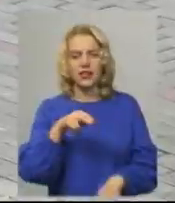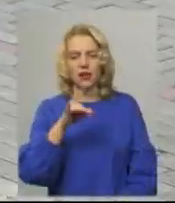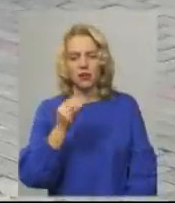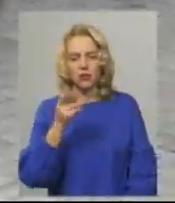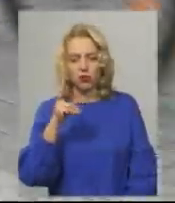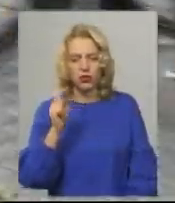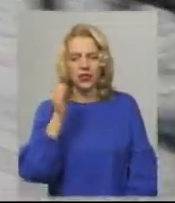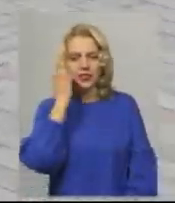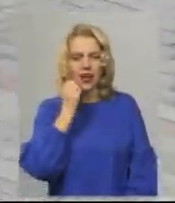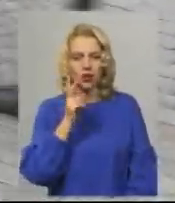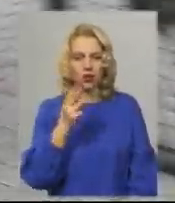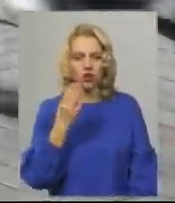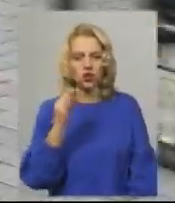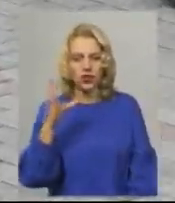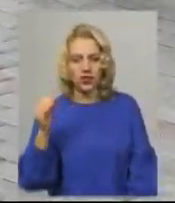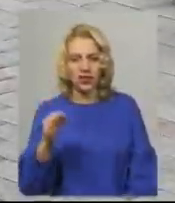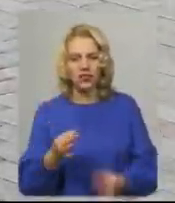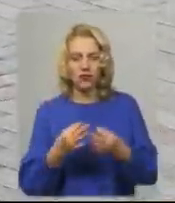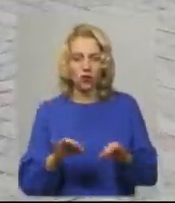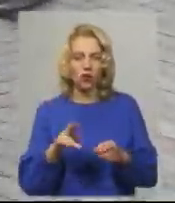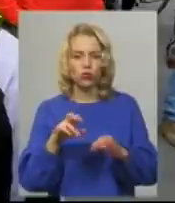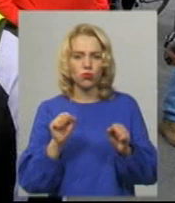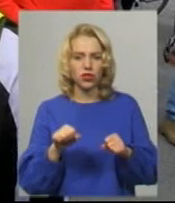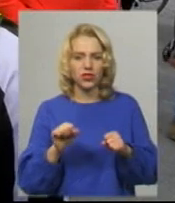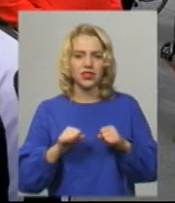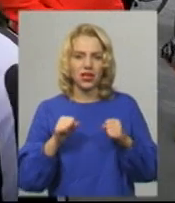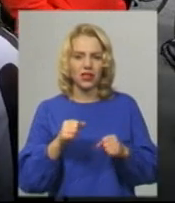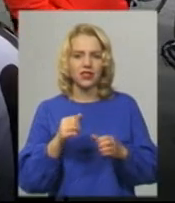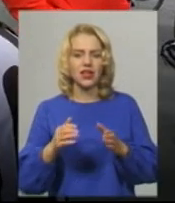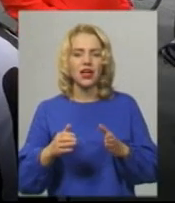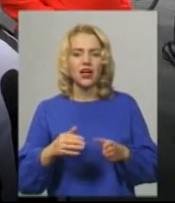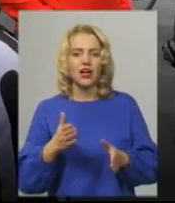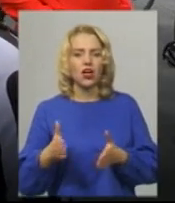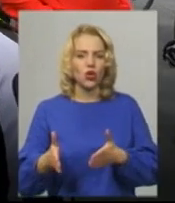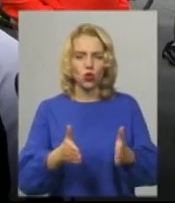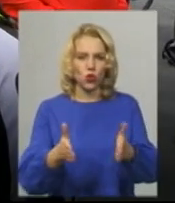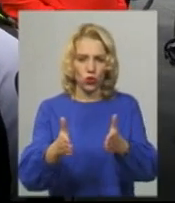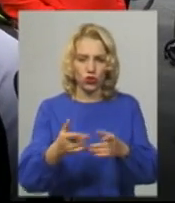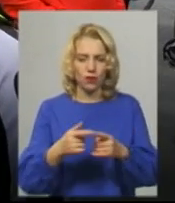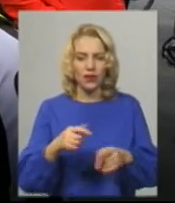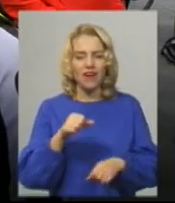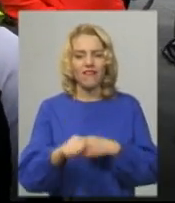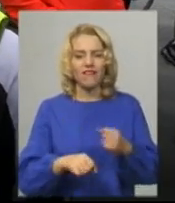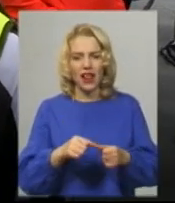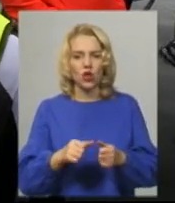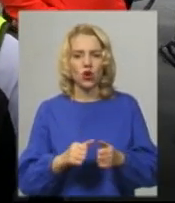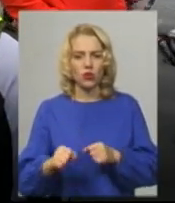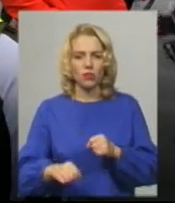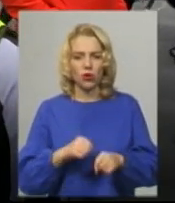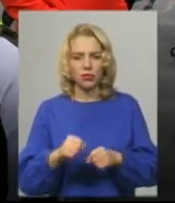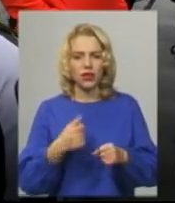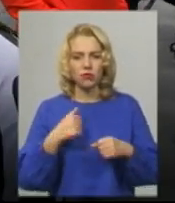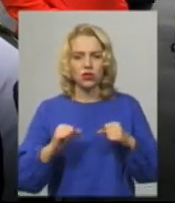Свободи. По можливості їхали велодоріжками, додає Віталій Поліщук. Головна фішечка нашого заходу – це велопробіг, і ми постаралися